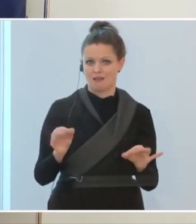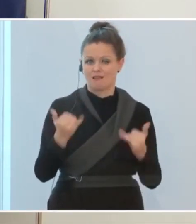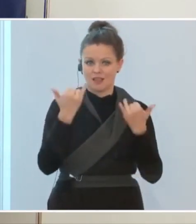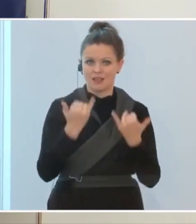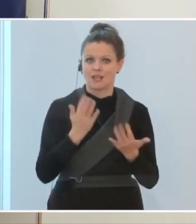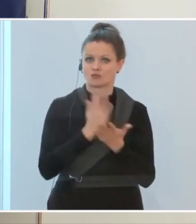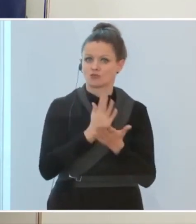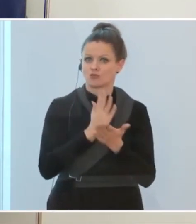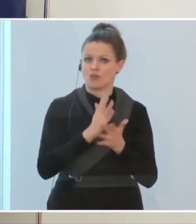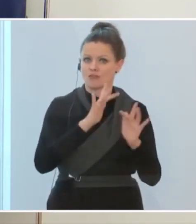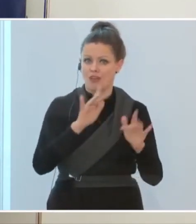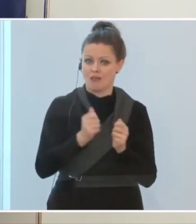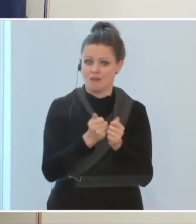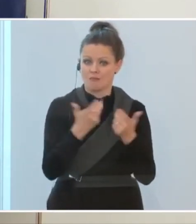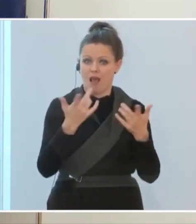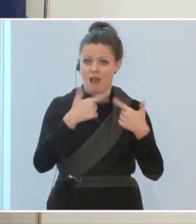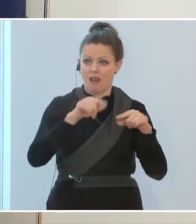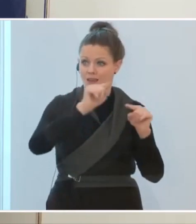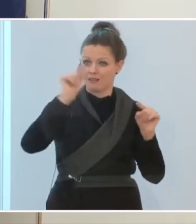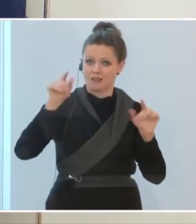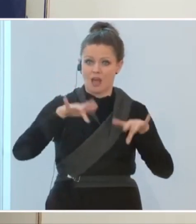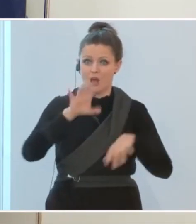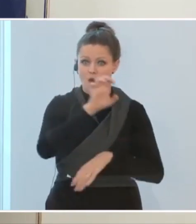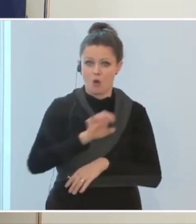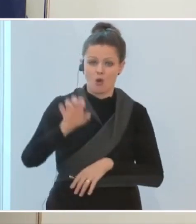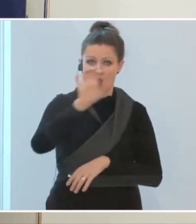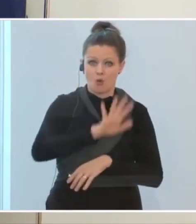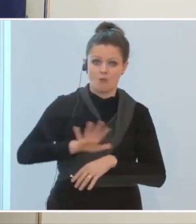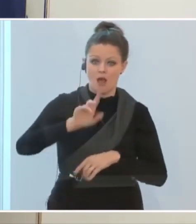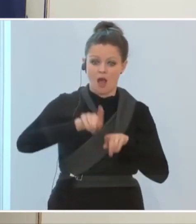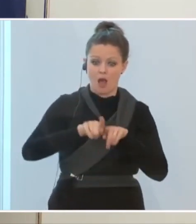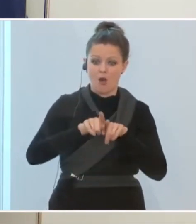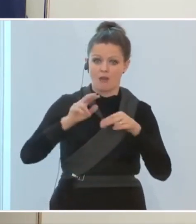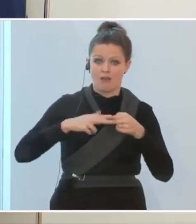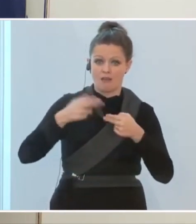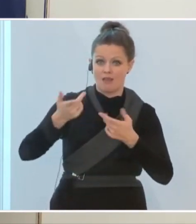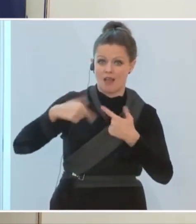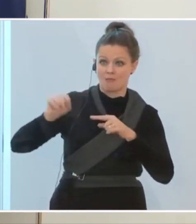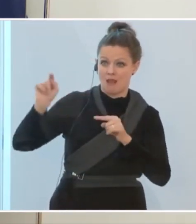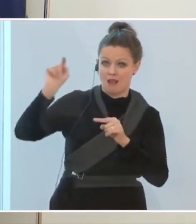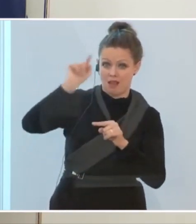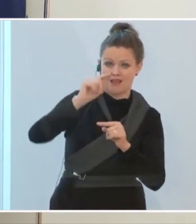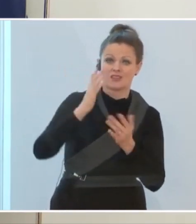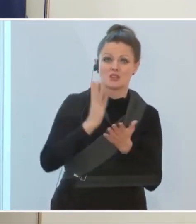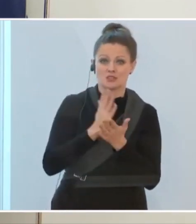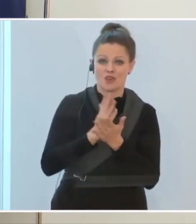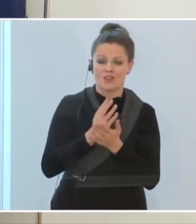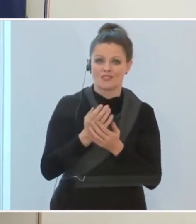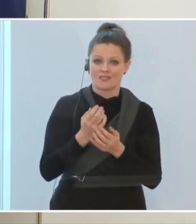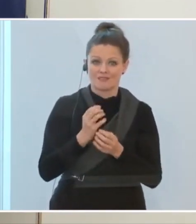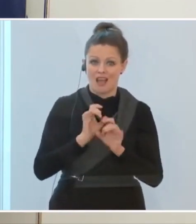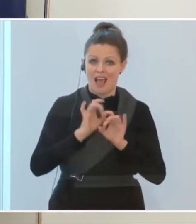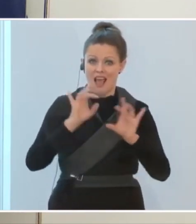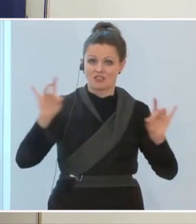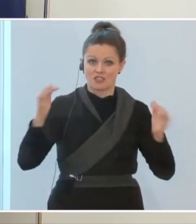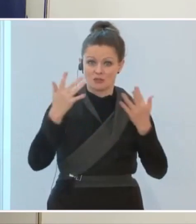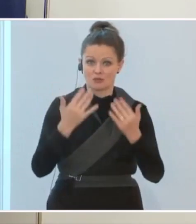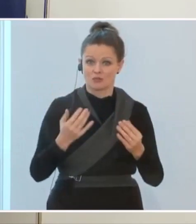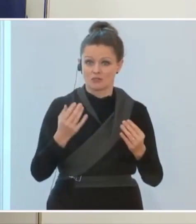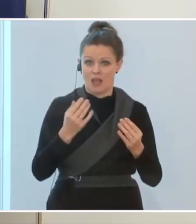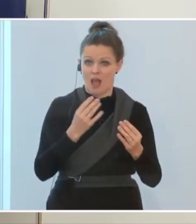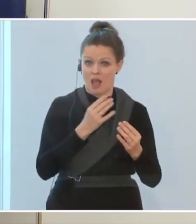mittlerweile mehrere Länder in Europa, auch einige unserer Nachbarländer, die uns mittlerweile bei den Ansteckungszahlen deutlich